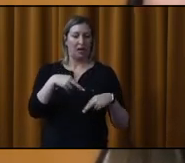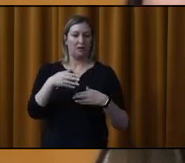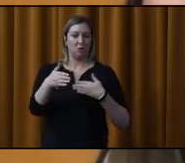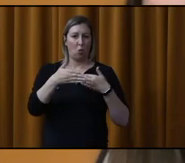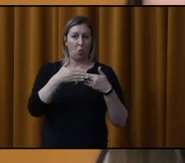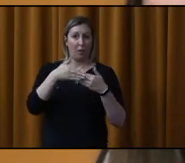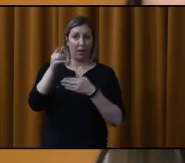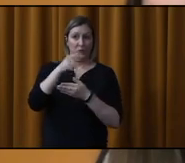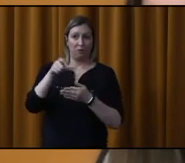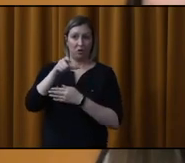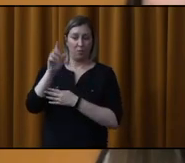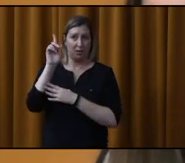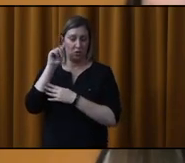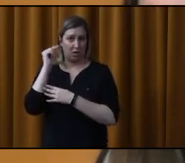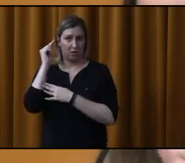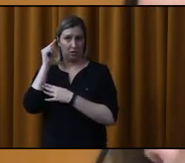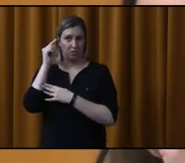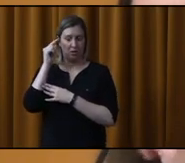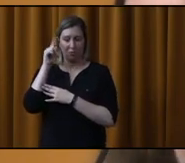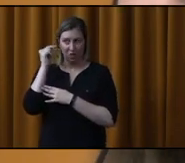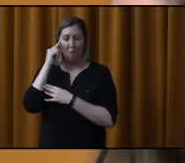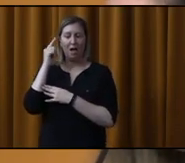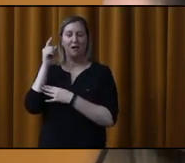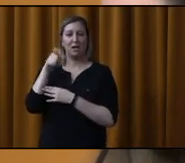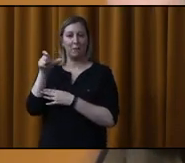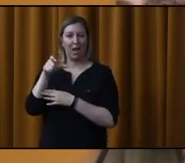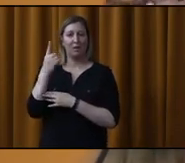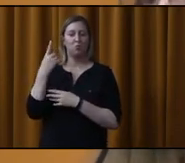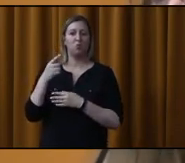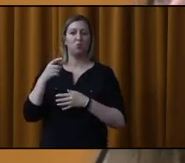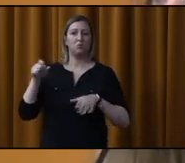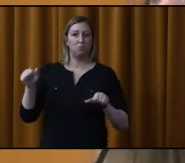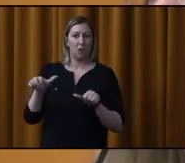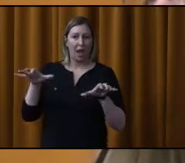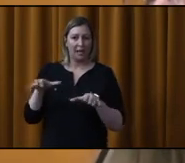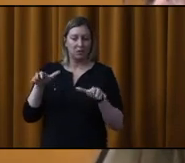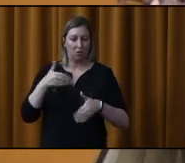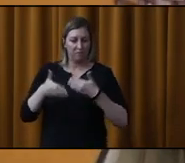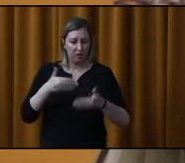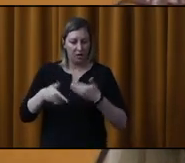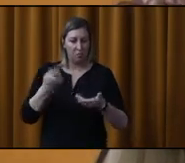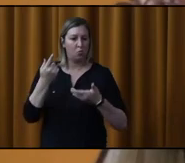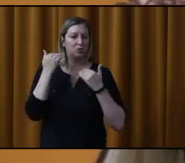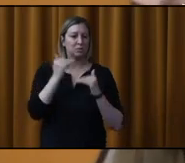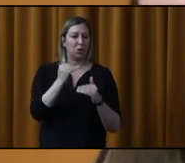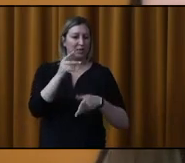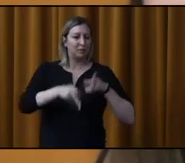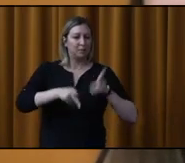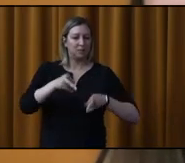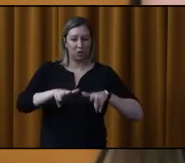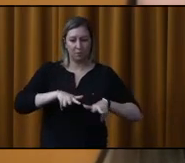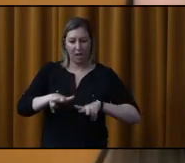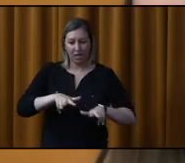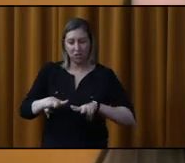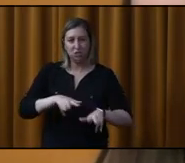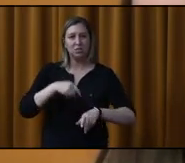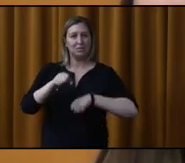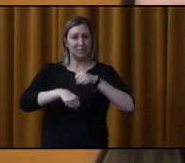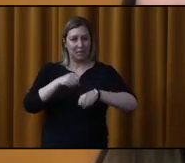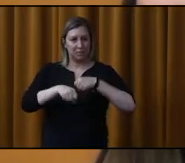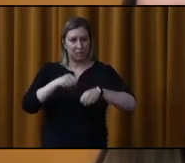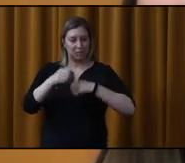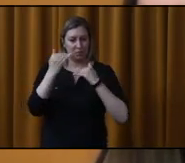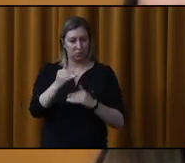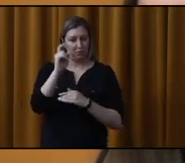du gouvernement du Québec afin de mettre en place des actions permettant la sécurité des piétons, des cyclistes et de tous les usagers, des